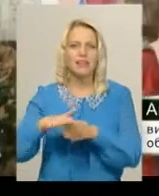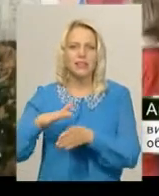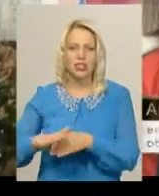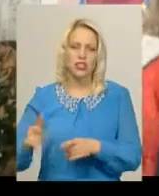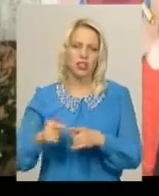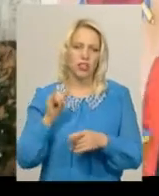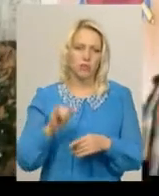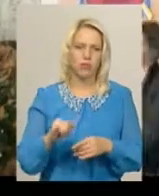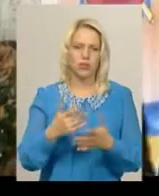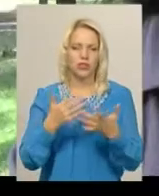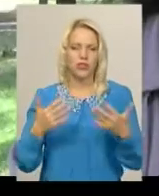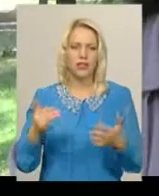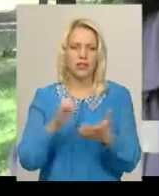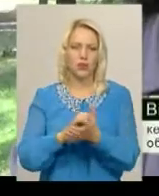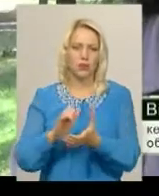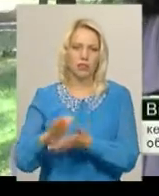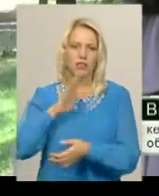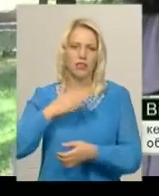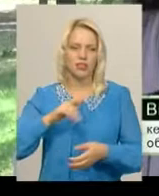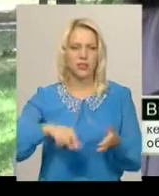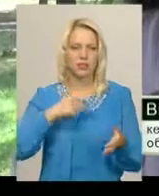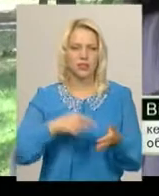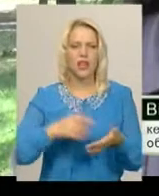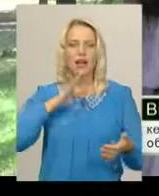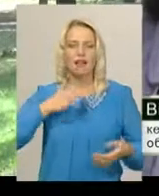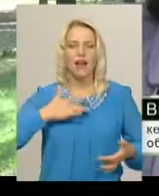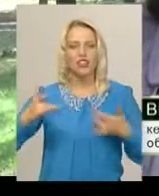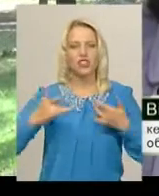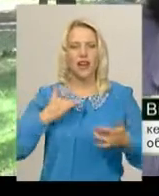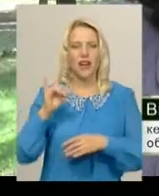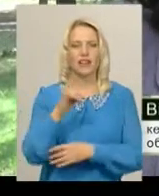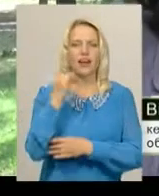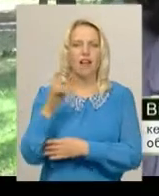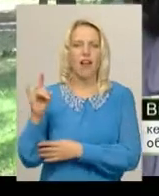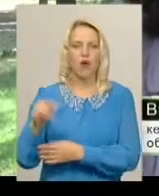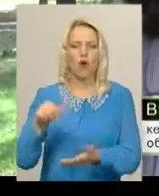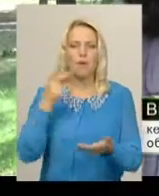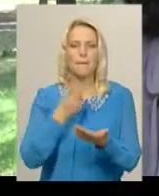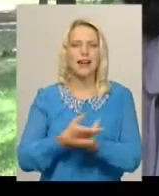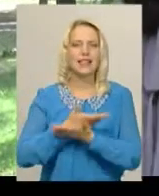виступати і знайомитися з містом. Наш театр «Ляльок» презентує сьогодні виставу,